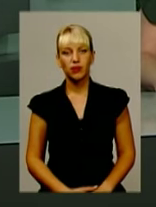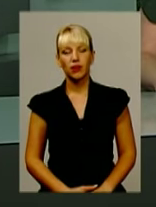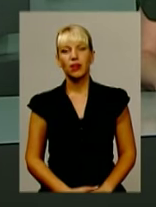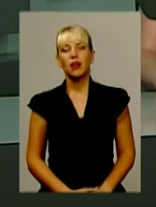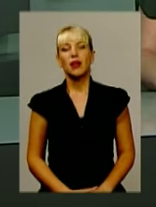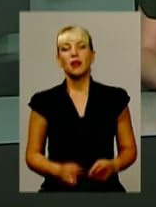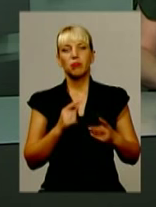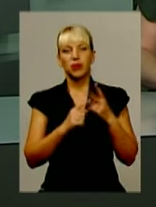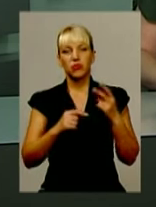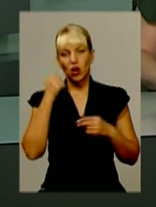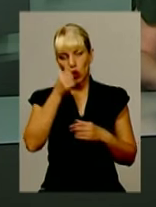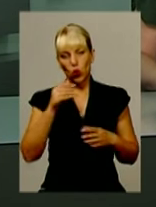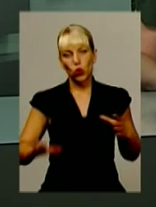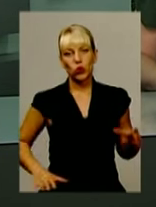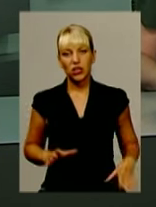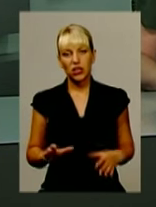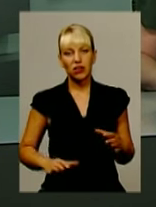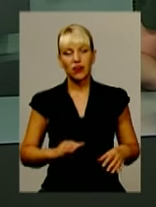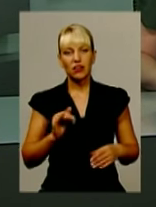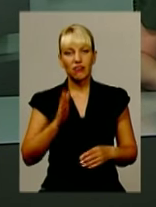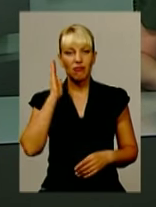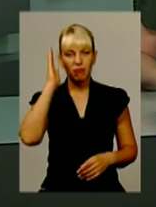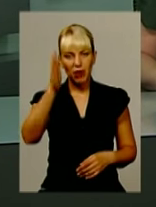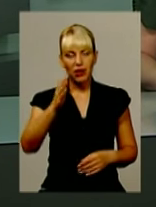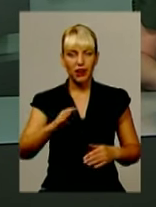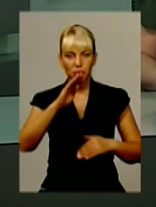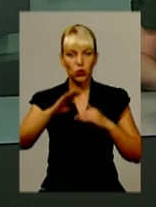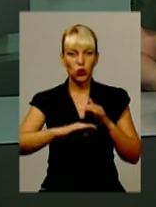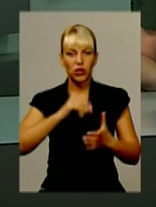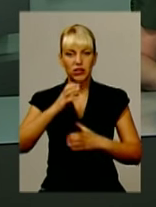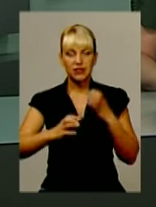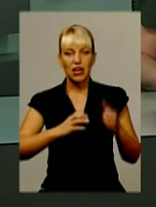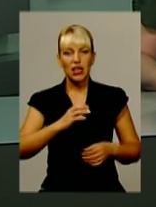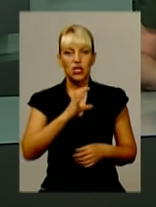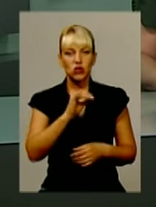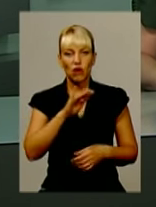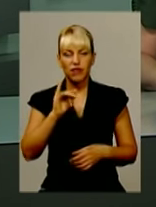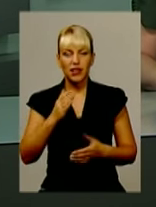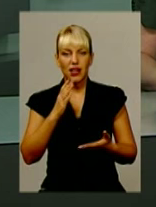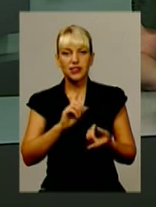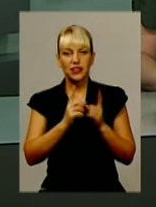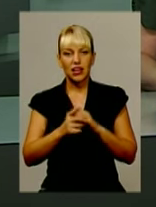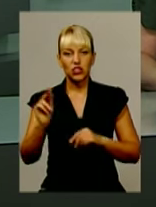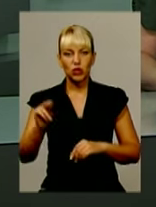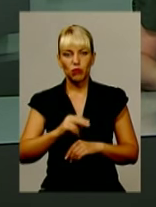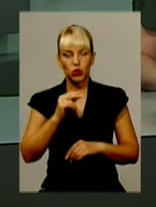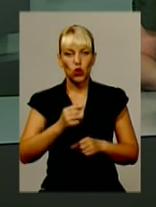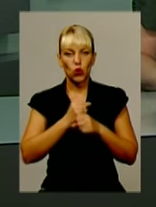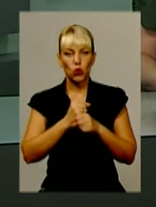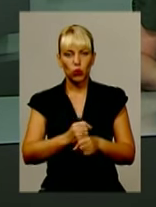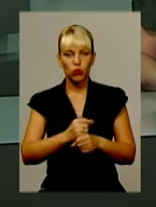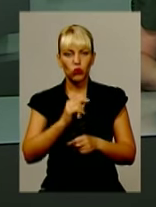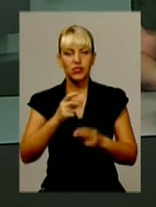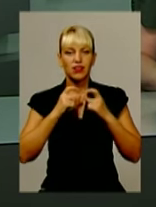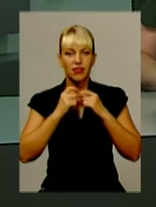Півтора року тренувань і вперед підкоряти світ. Хмельничанка Софія Сікорська стала чемпіонкою етапу Кубку світу з Тхеквондо